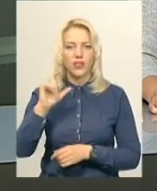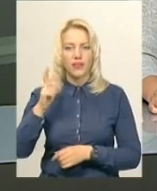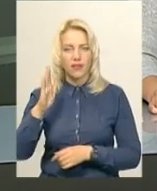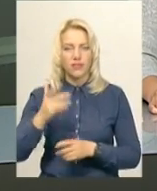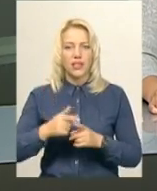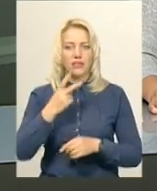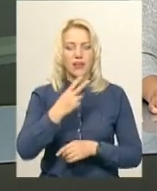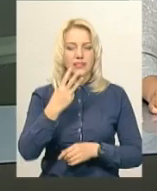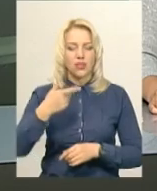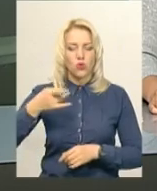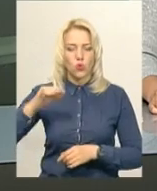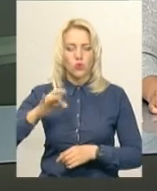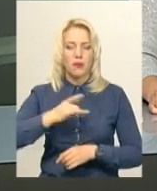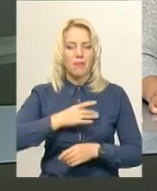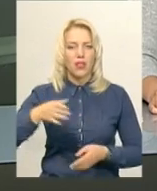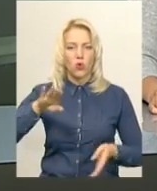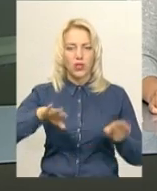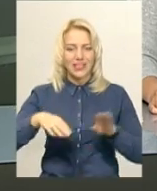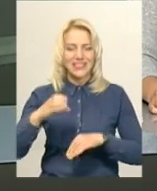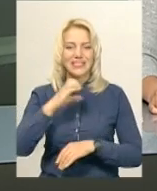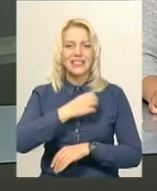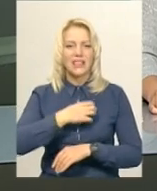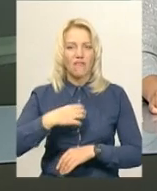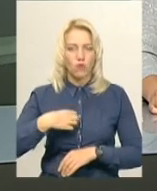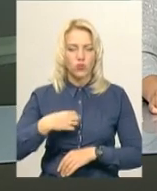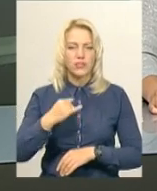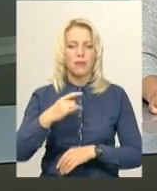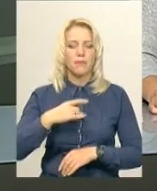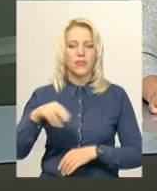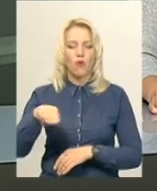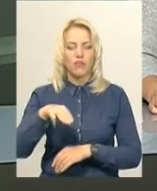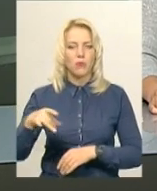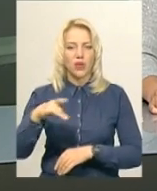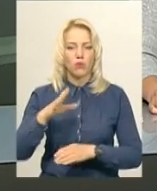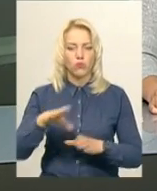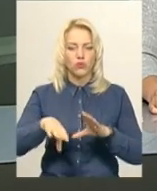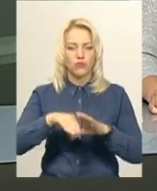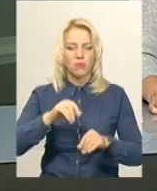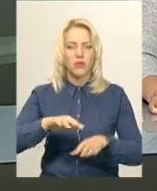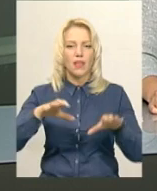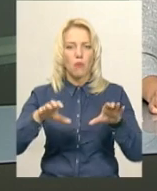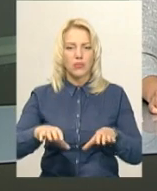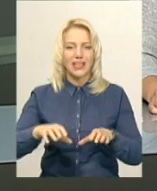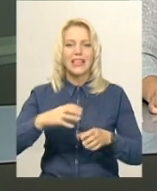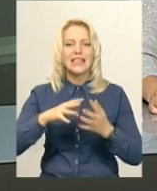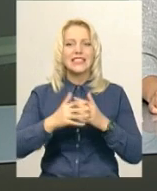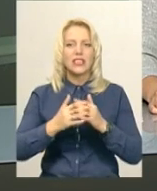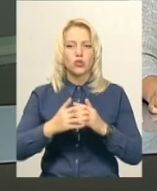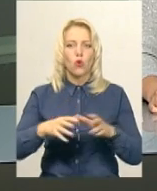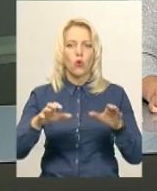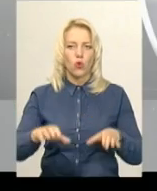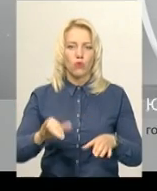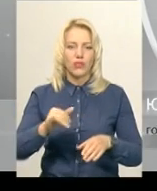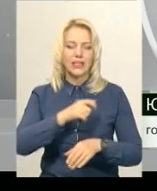грудня у Білогірському, Славутському та Теофіпольському районах пройдуть вибори на посаду сільського голови та депутатів селищної ради.